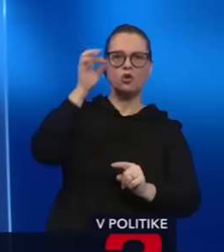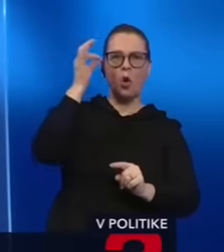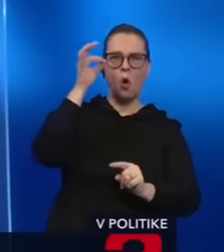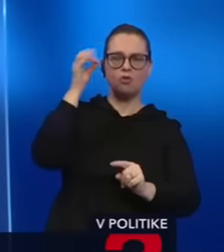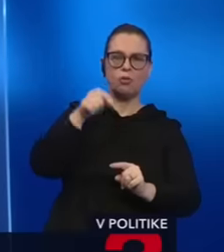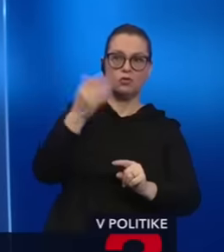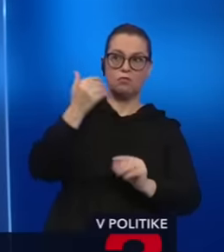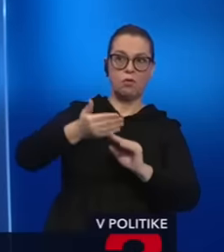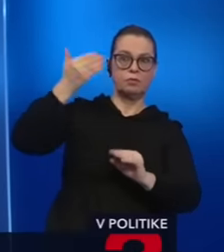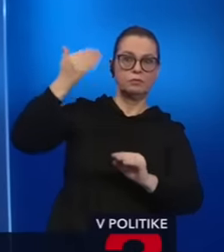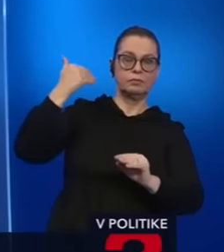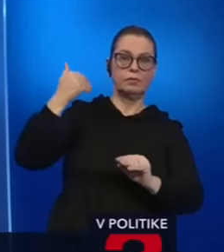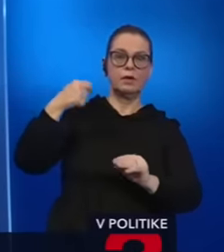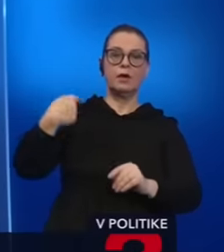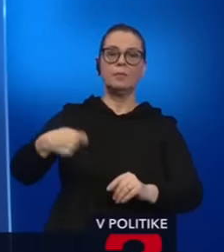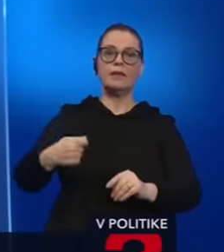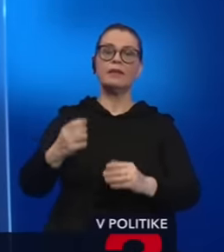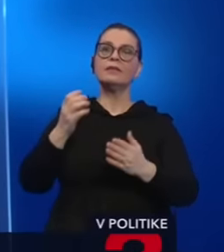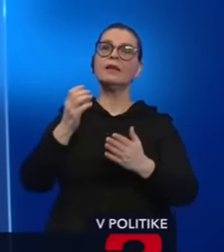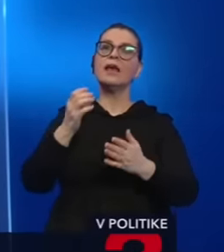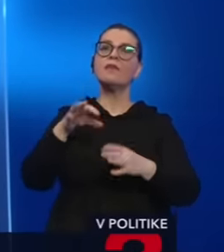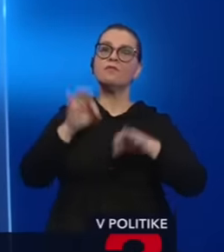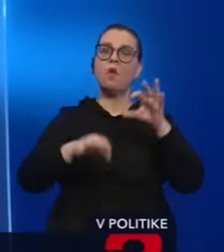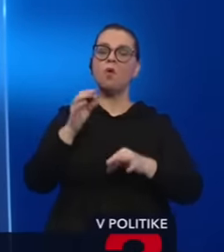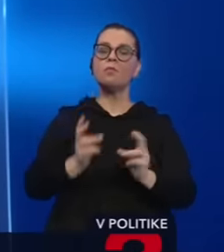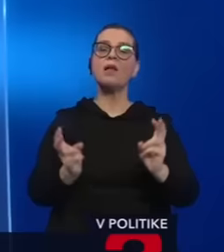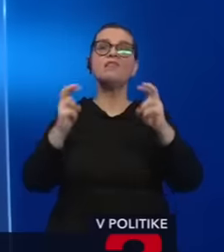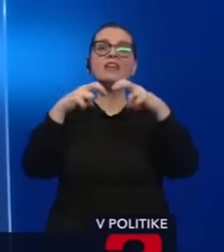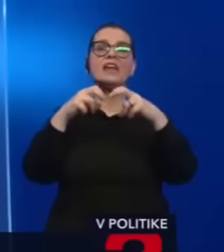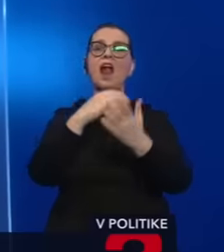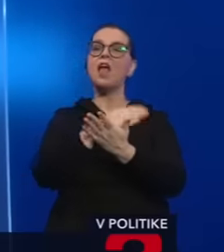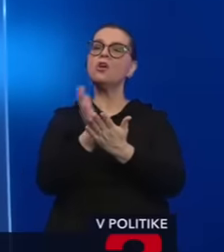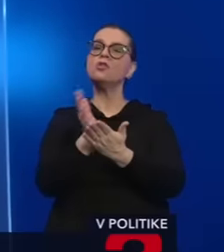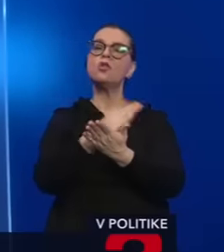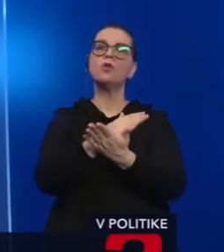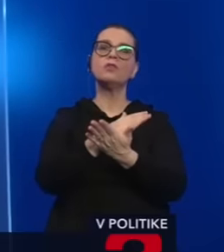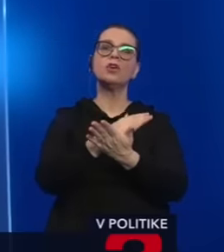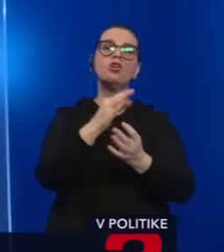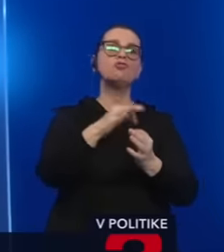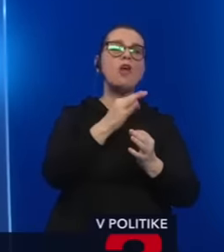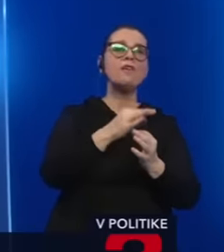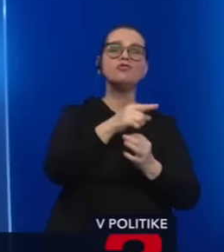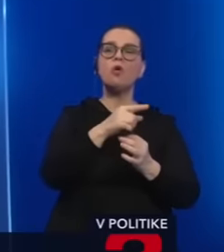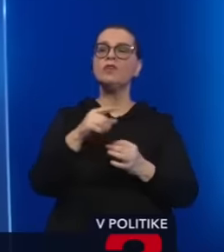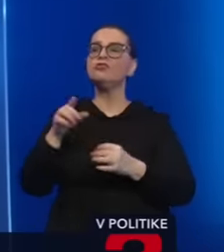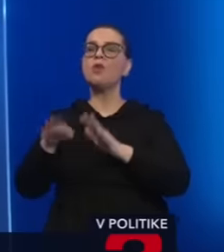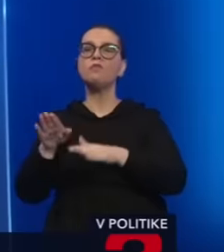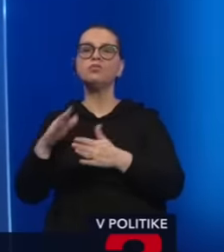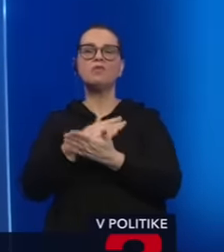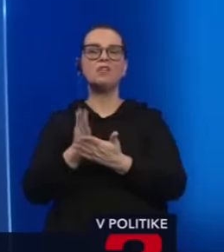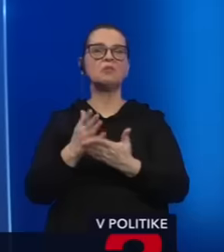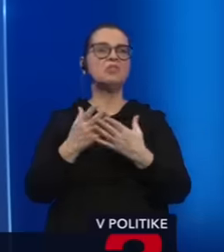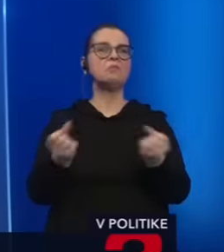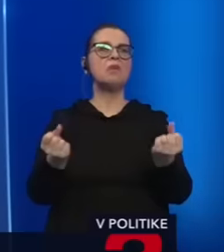v predovších prezidentských voľbách, že národný volič nešiel voliť, pretože vo finále až taký rozdiel medzi pánom Ševčovičom a Čaputov nevidel a